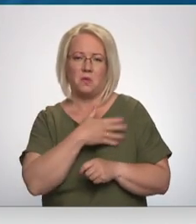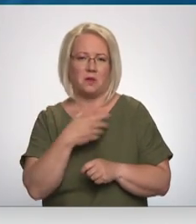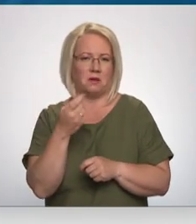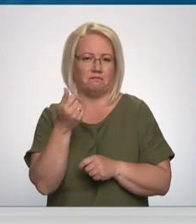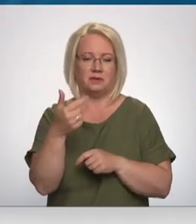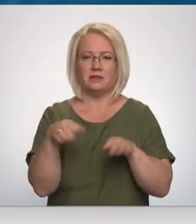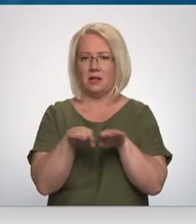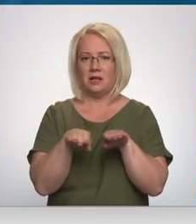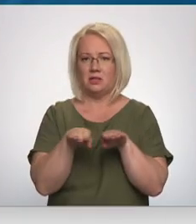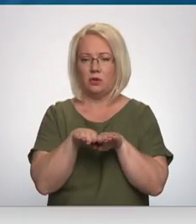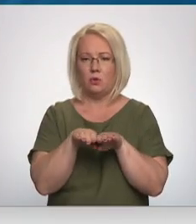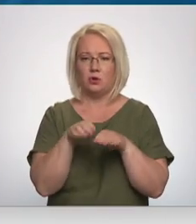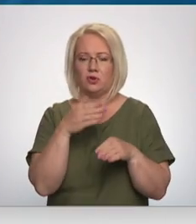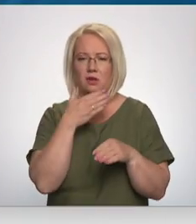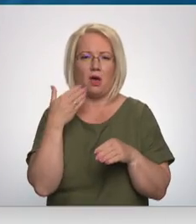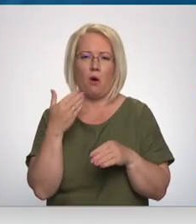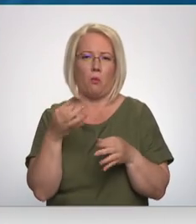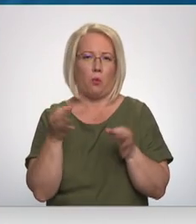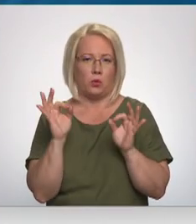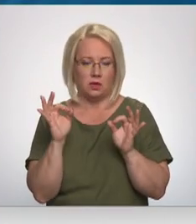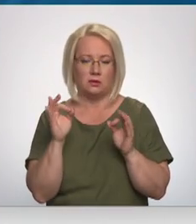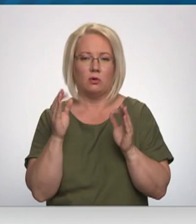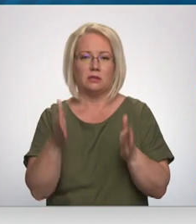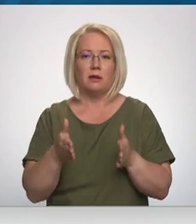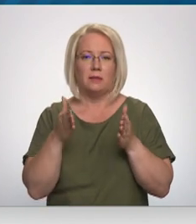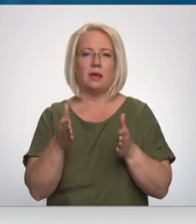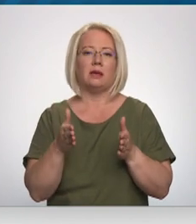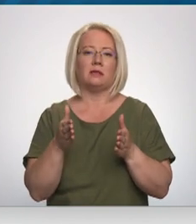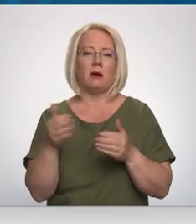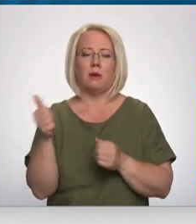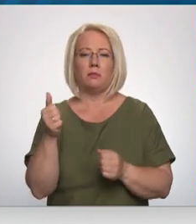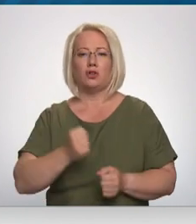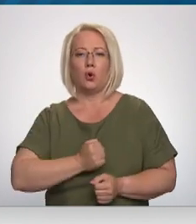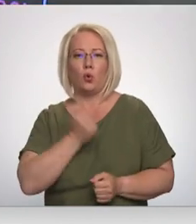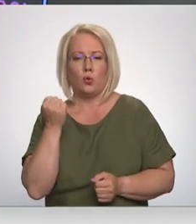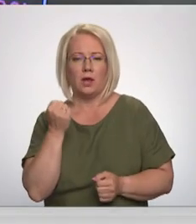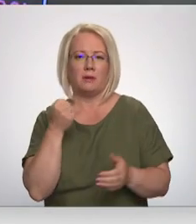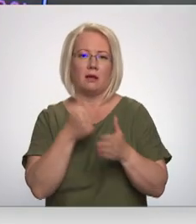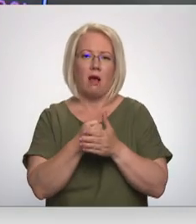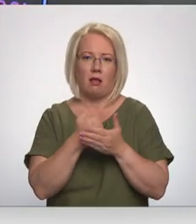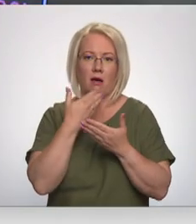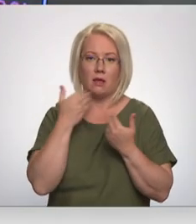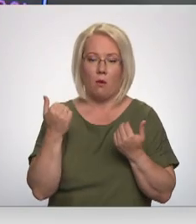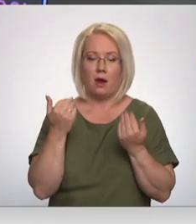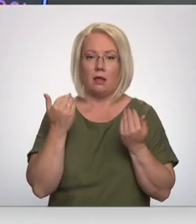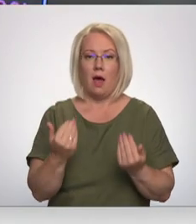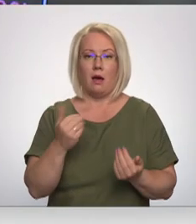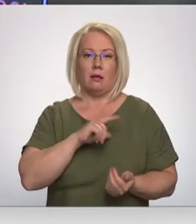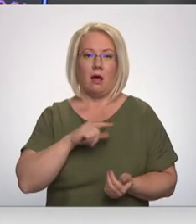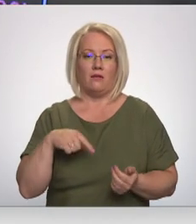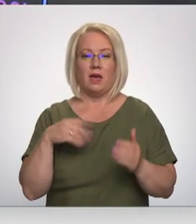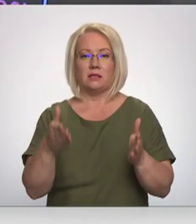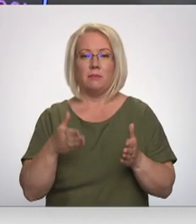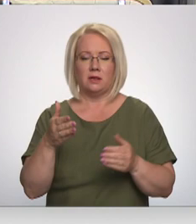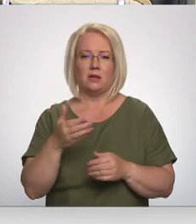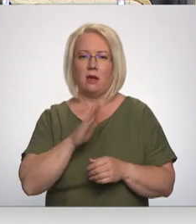Salīdzinoši nebūtisks un katrā ziņā slimnīcu sistēmām īpaša grūtība šobrīd tik galā nav. Arī Latvijā pašlaik slimnīcās būtiski